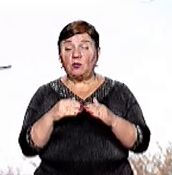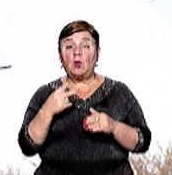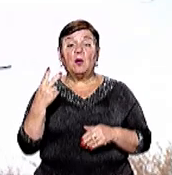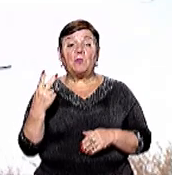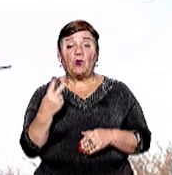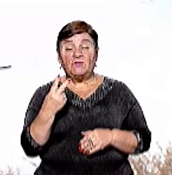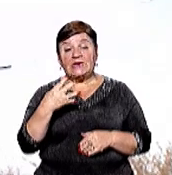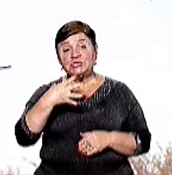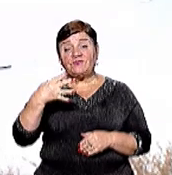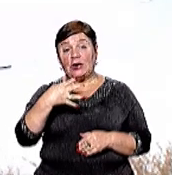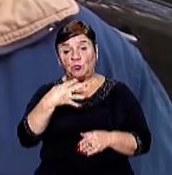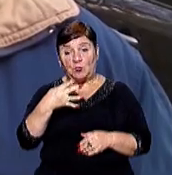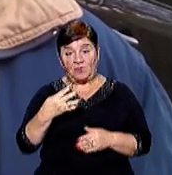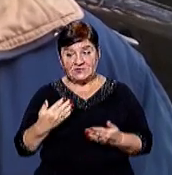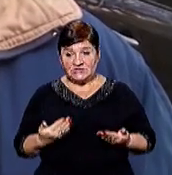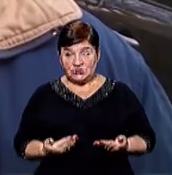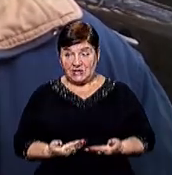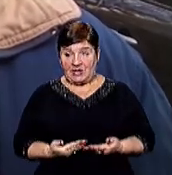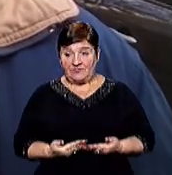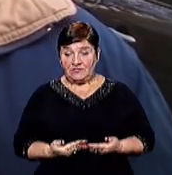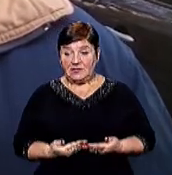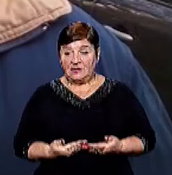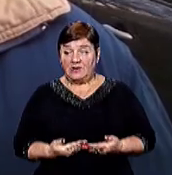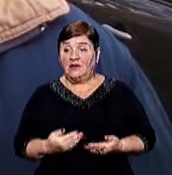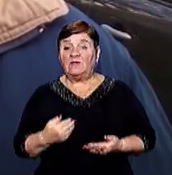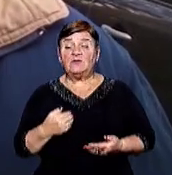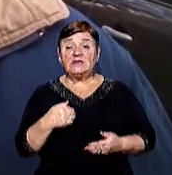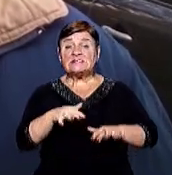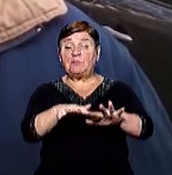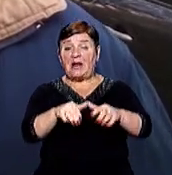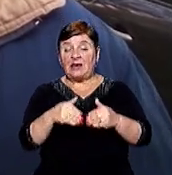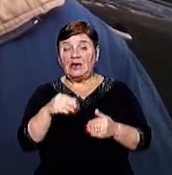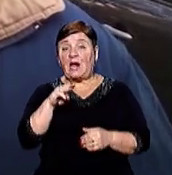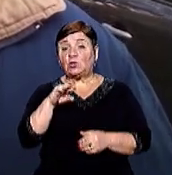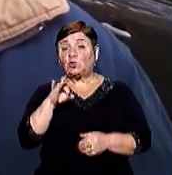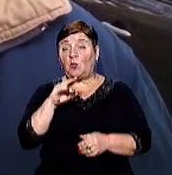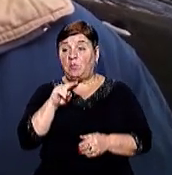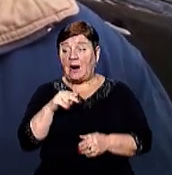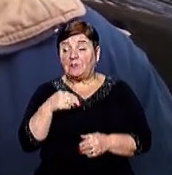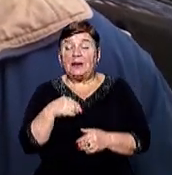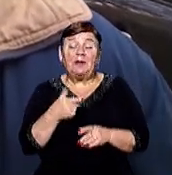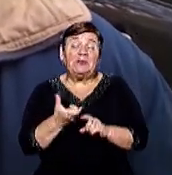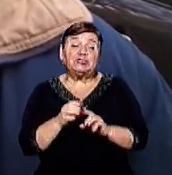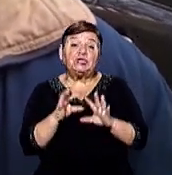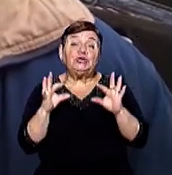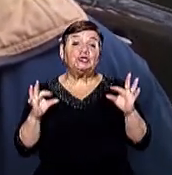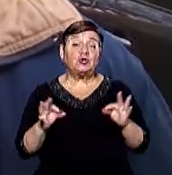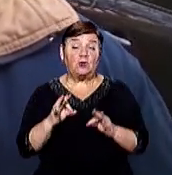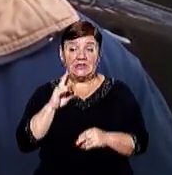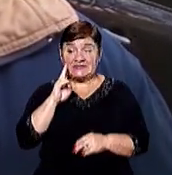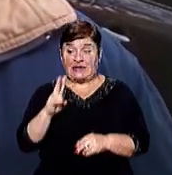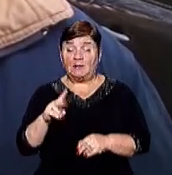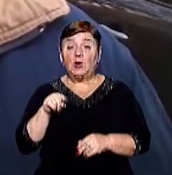пара проживала на четвертому поверсі Винесли труп із квартири, а більше ми нічого не знаємо, ну міліція,